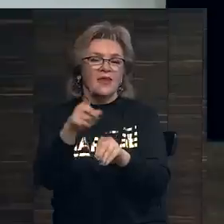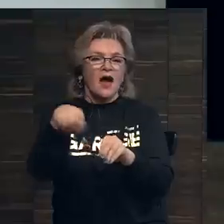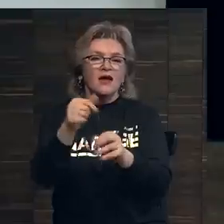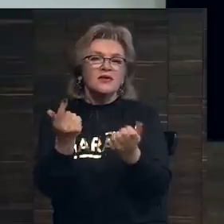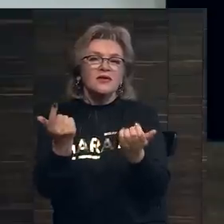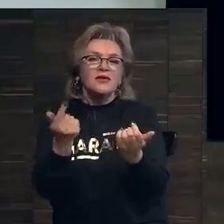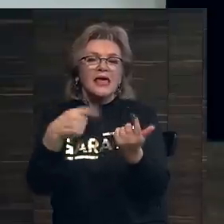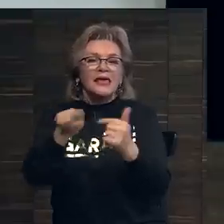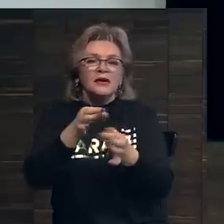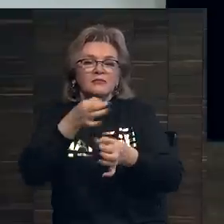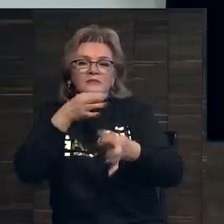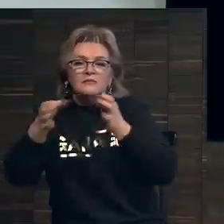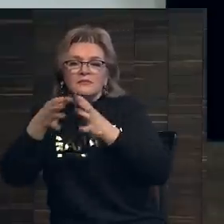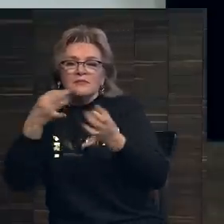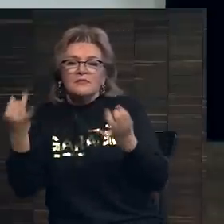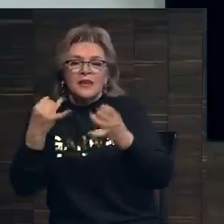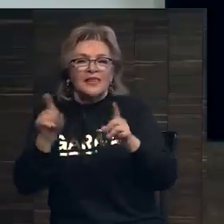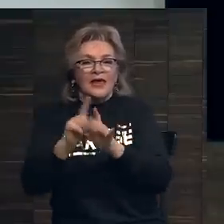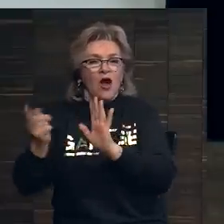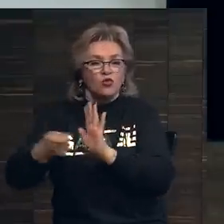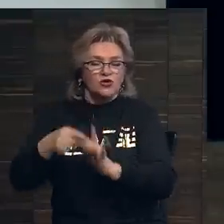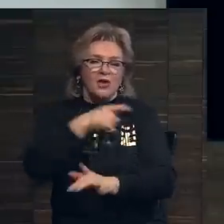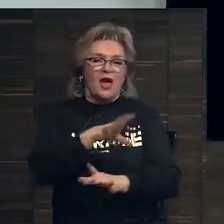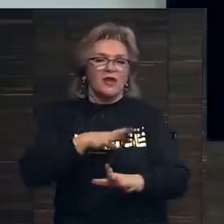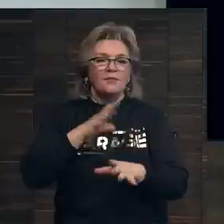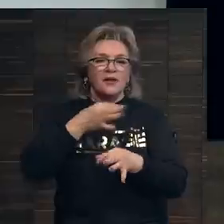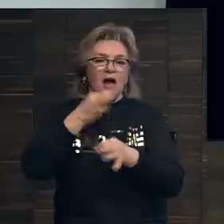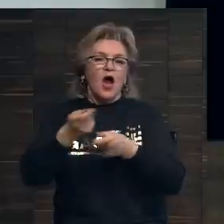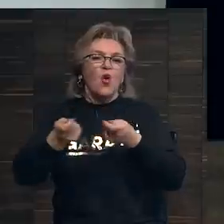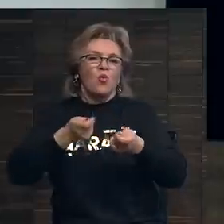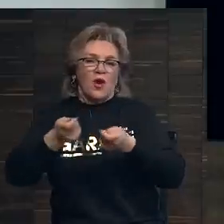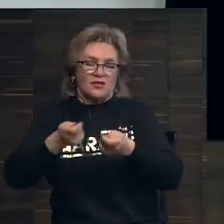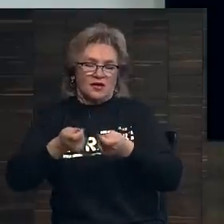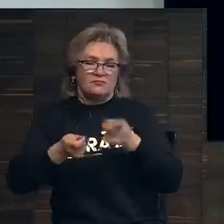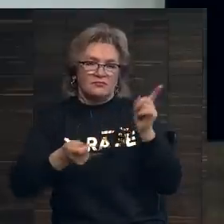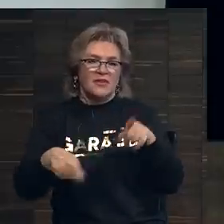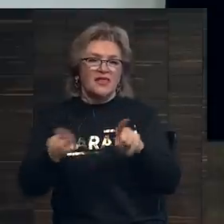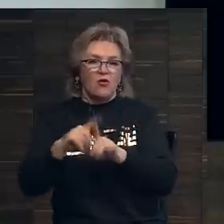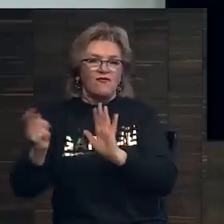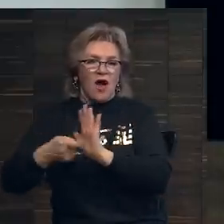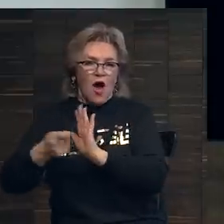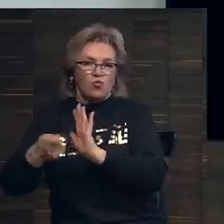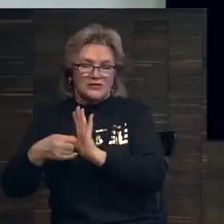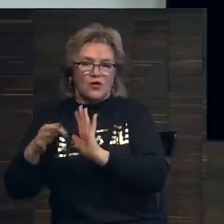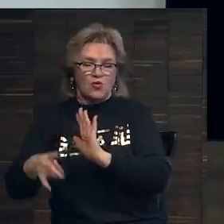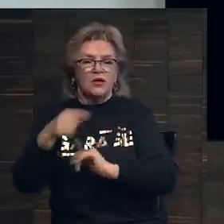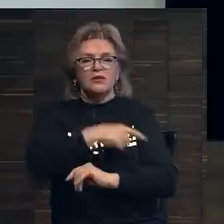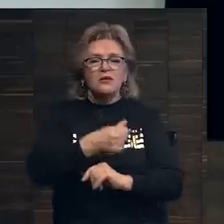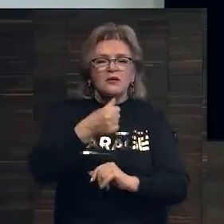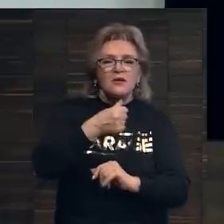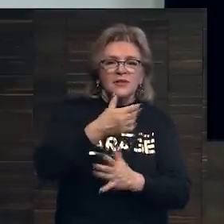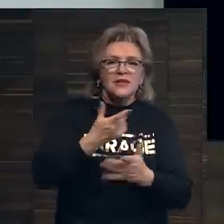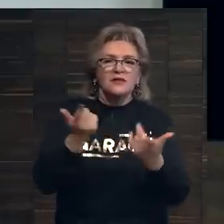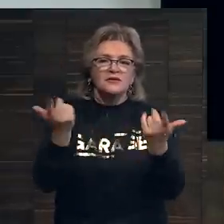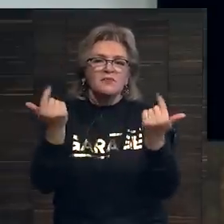их привлекают такие аукционы, и вот она была куратором такого аукциона, она пыталась